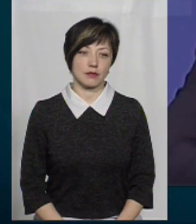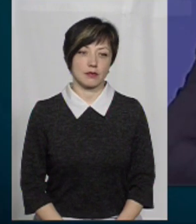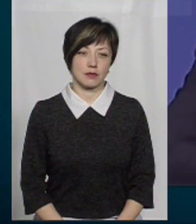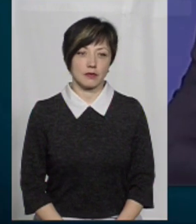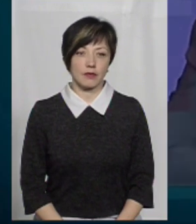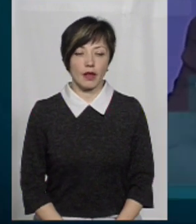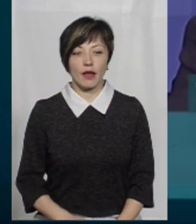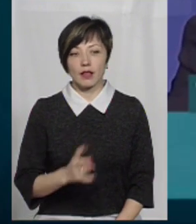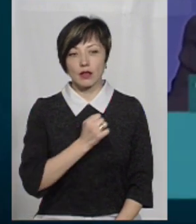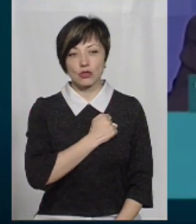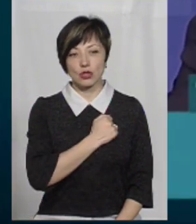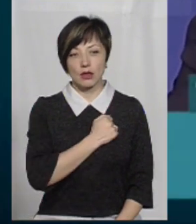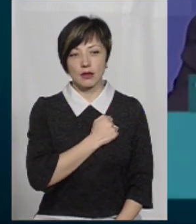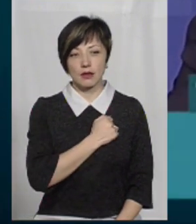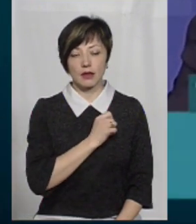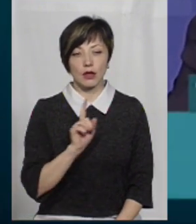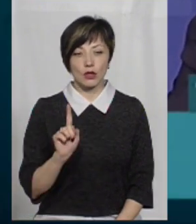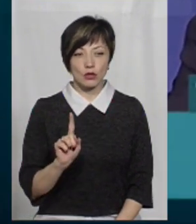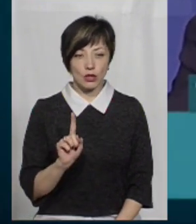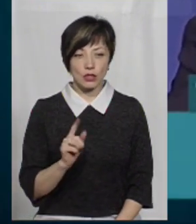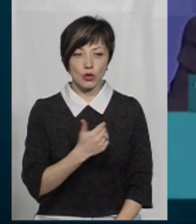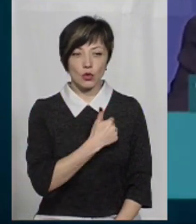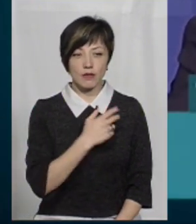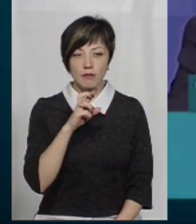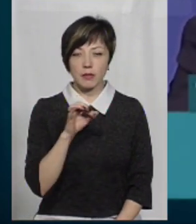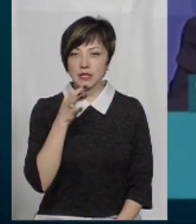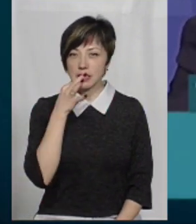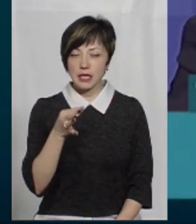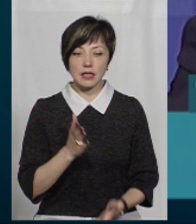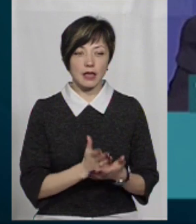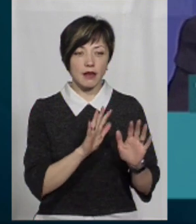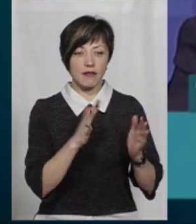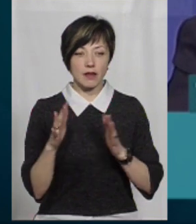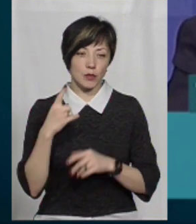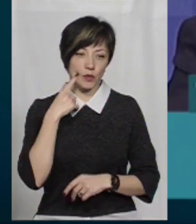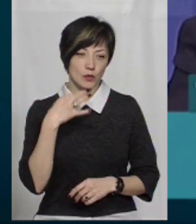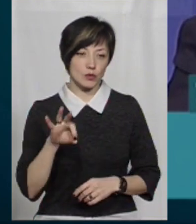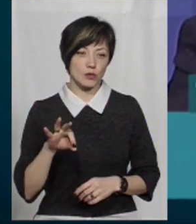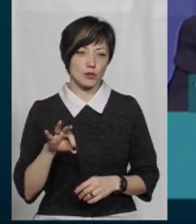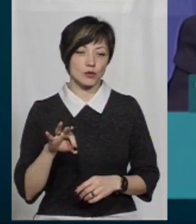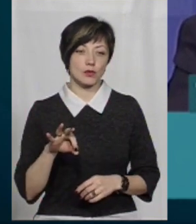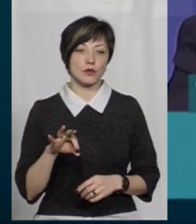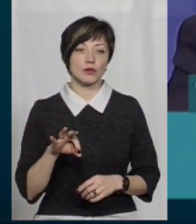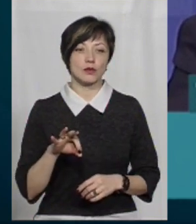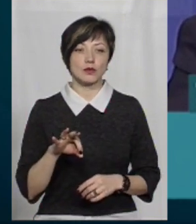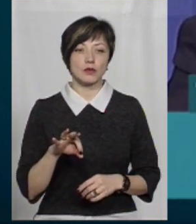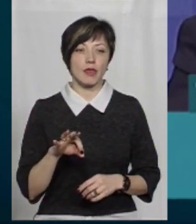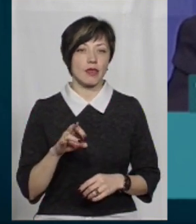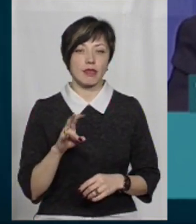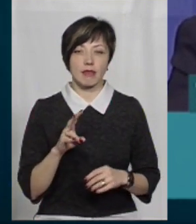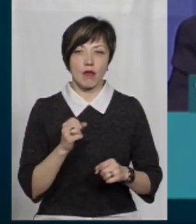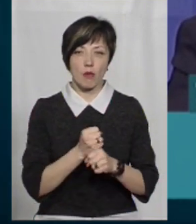На жаль, до речі, хотів би сказати, що є випадки недобросовісного опрацювання, і